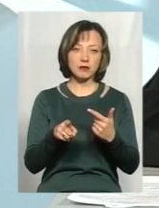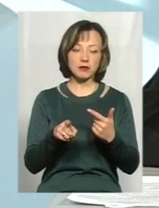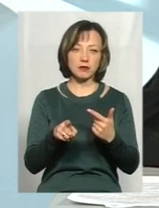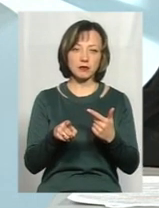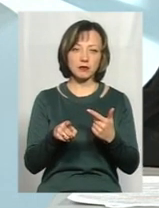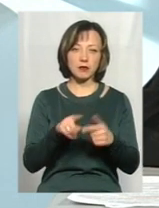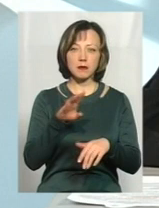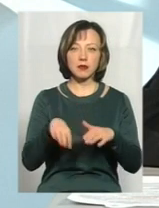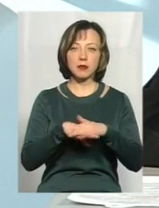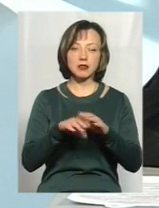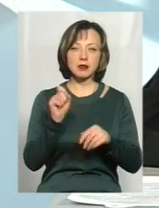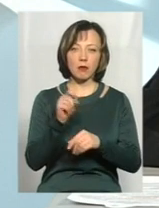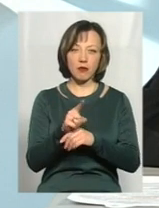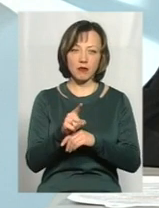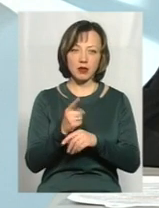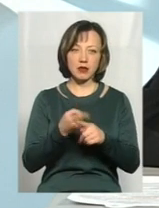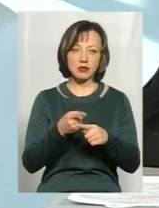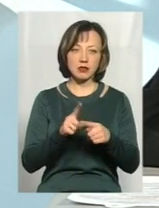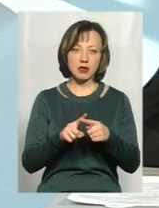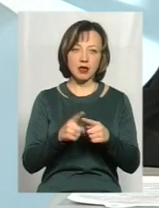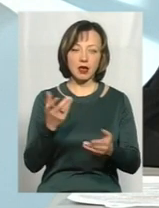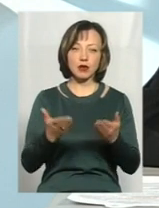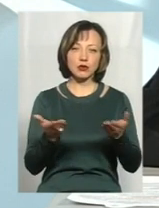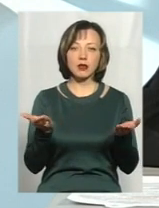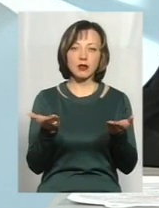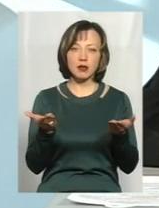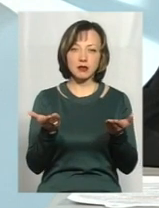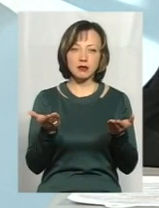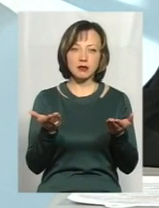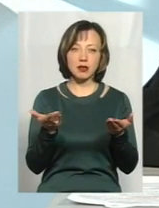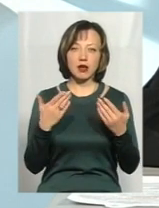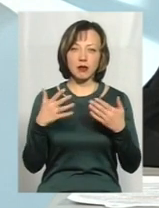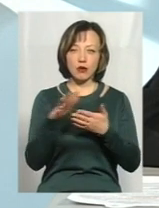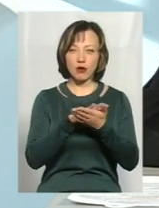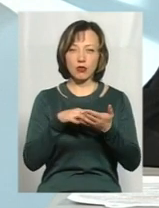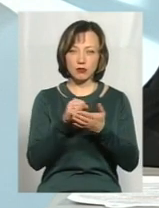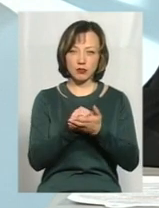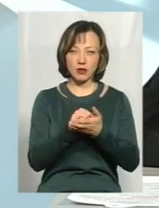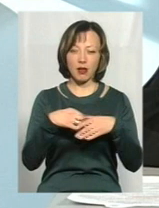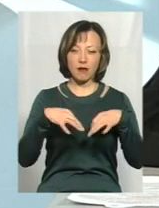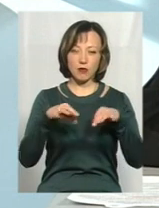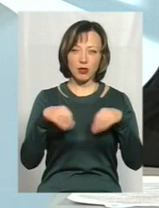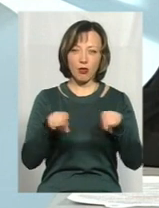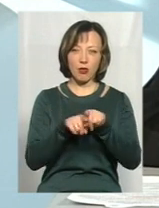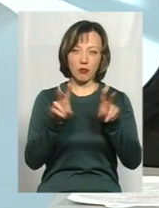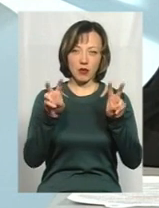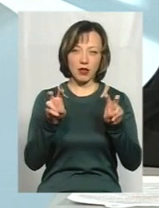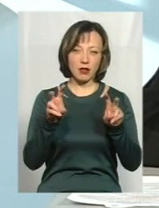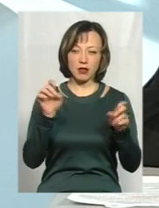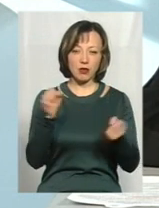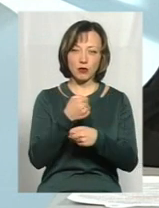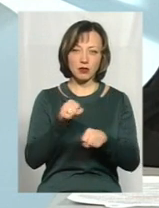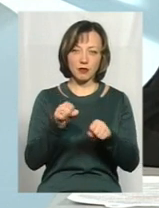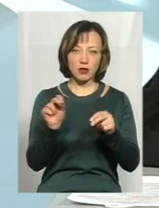мовити, підзамовлення. Це, якщо десь розбитий автомобіль такої моделі, який не підлягає